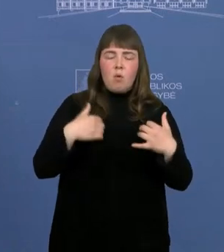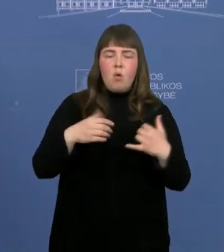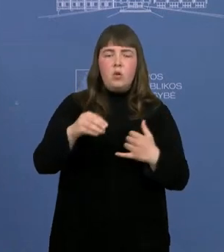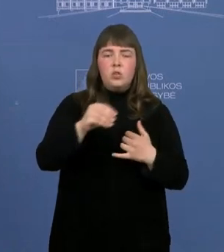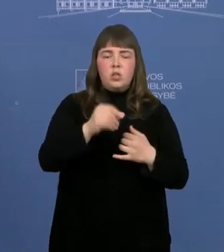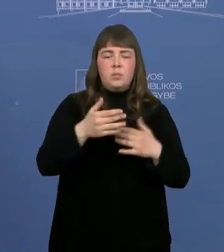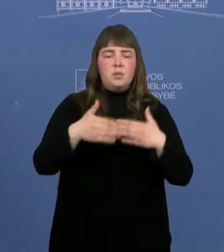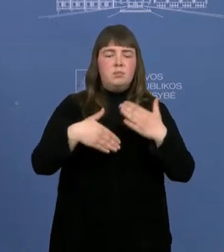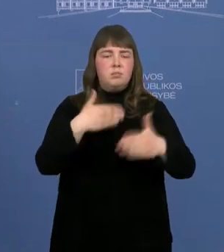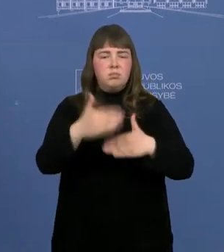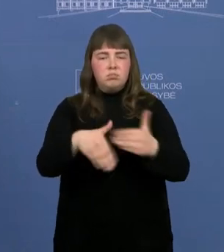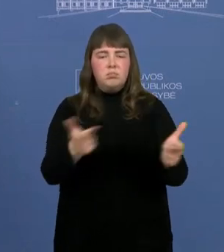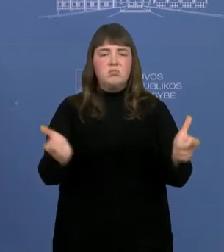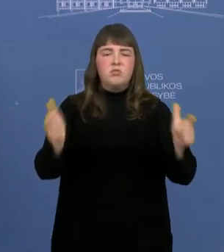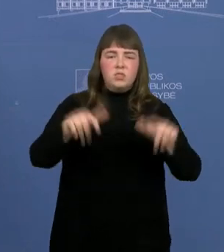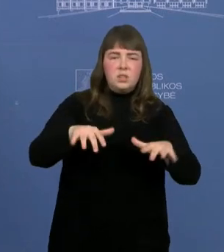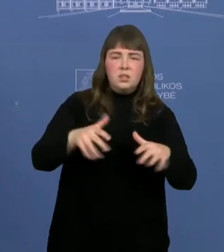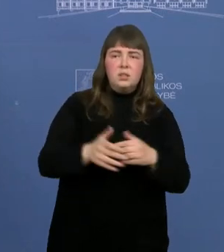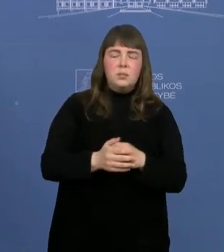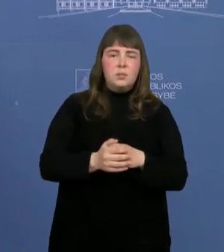procesus savivaldybėse,